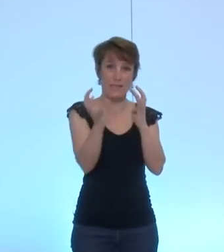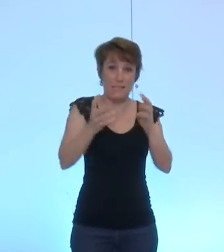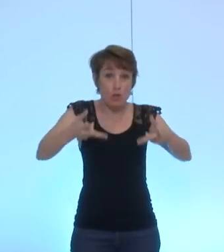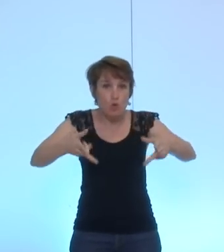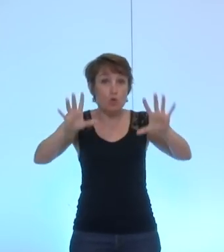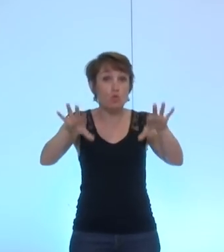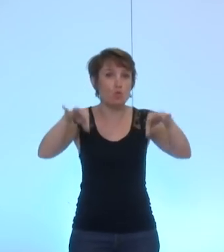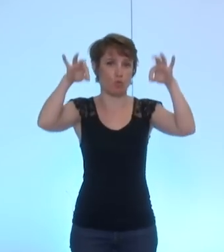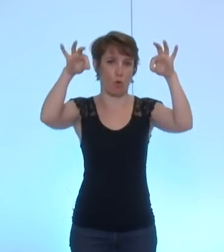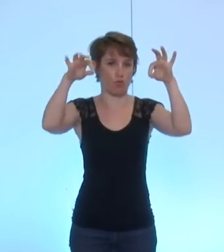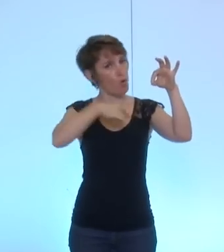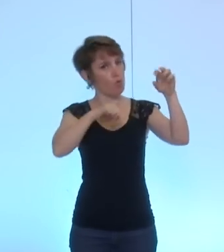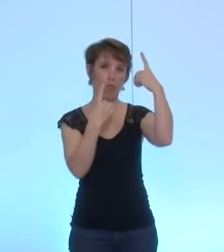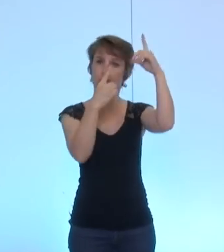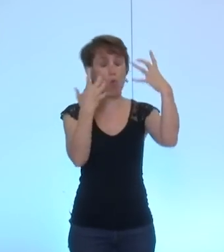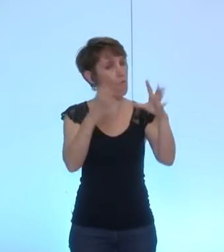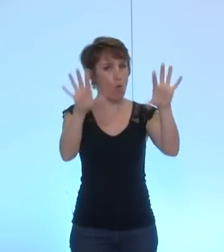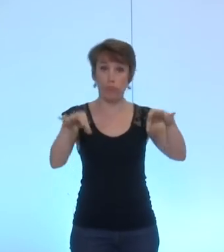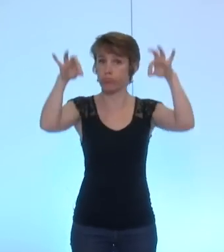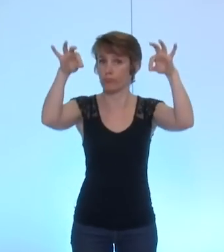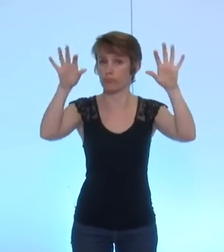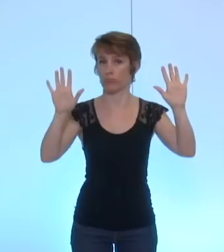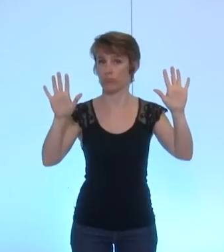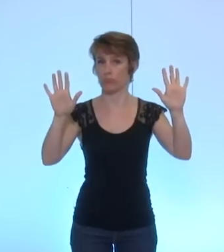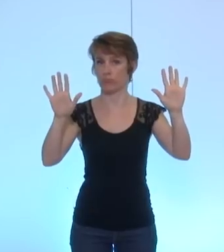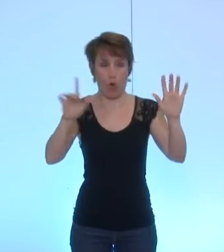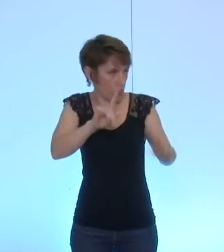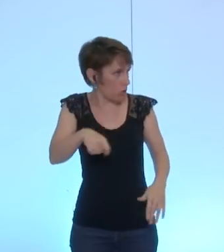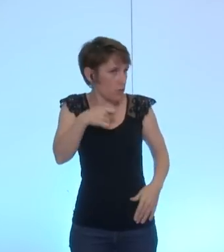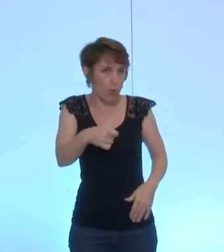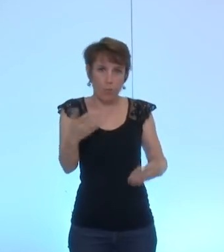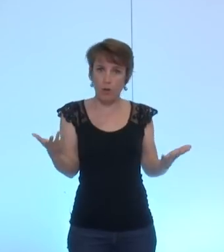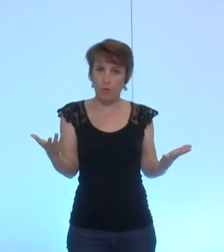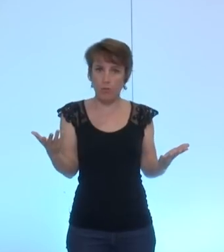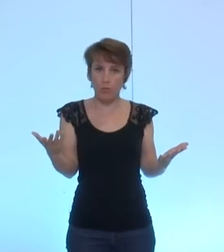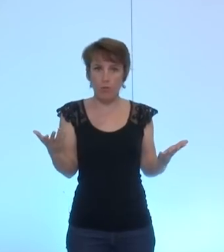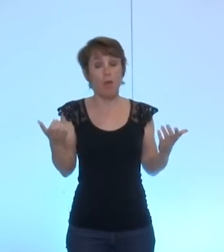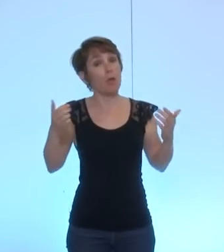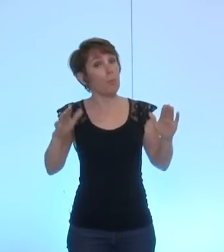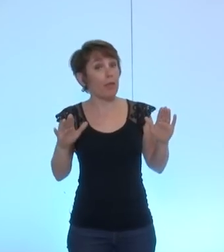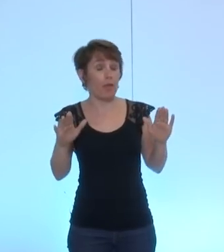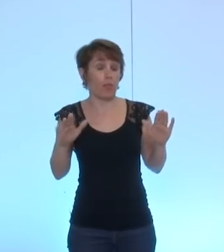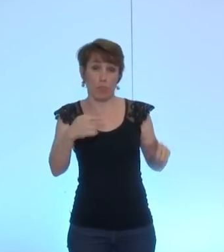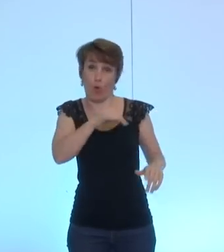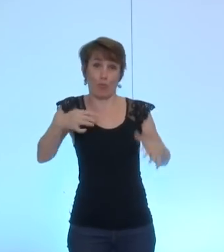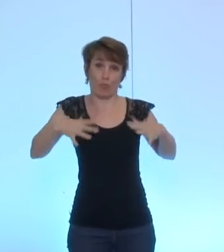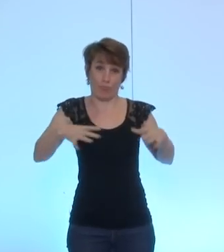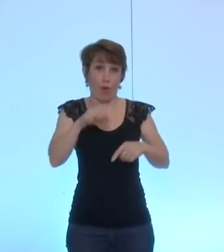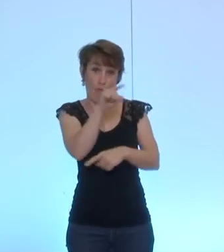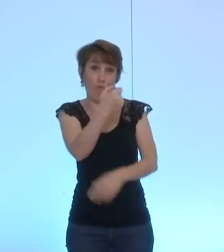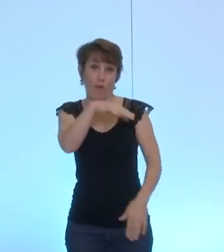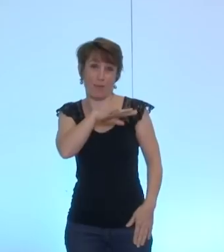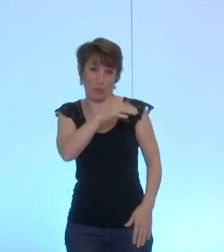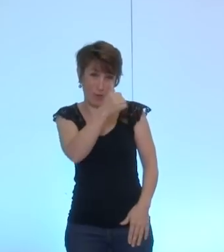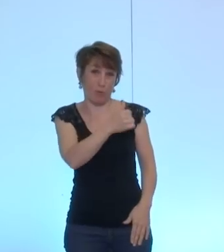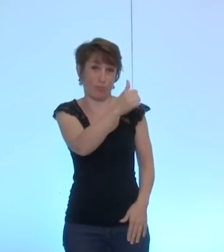C'est notre demande et elle est de droit. Et par contre, ça, ça relève de votre responsabilité. Je vous